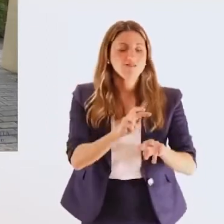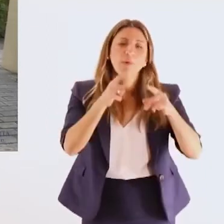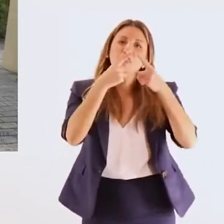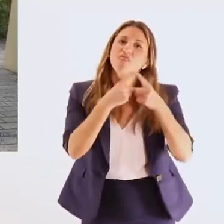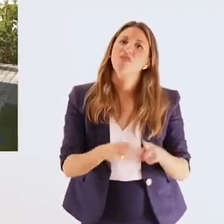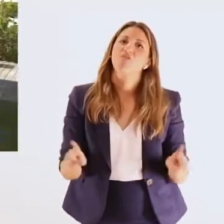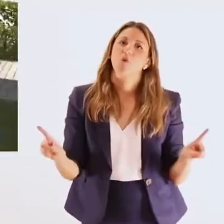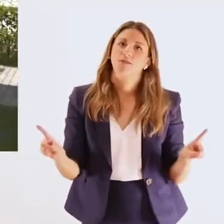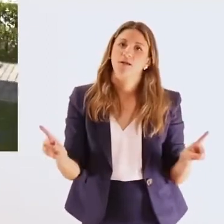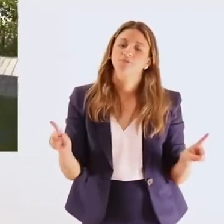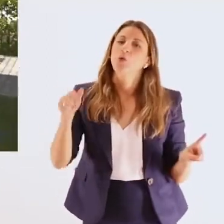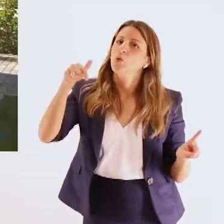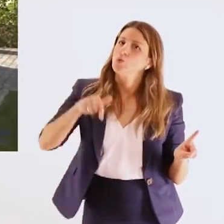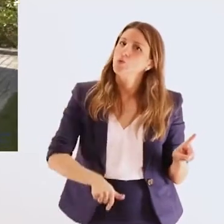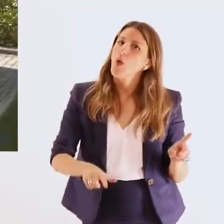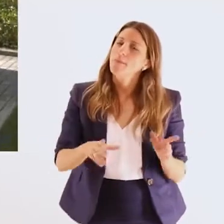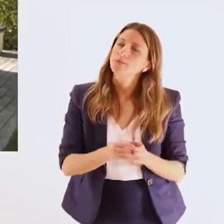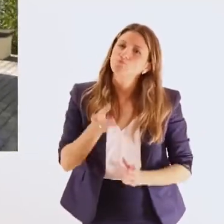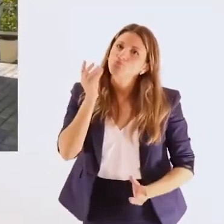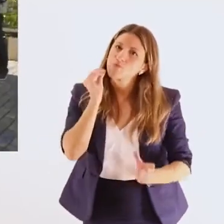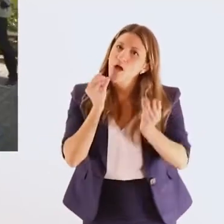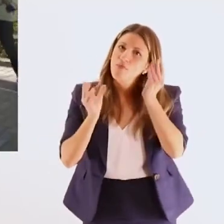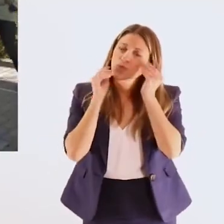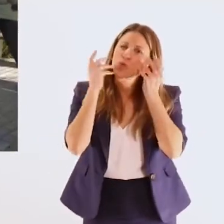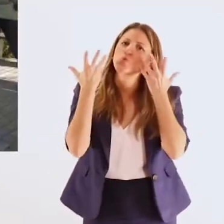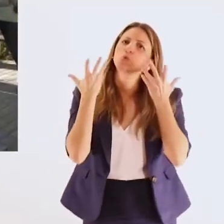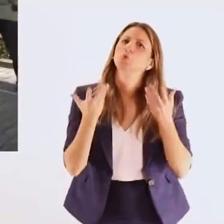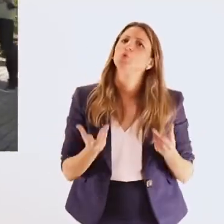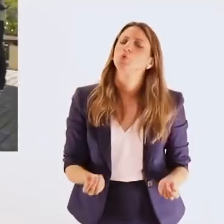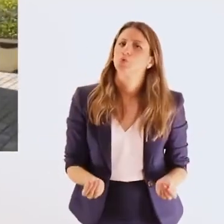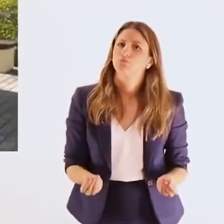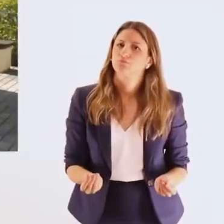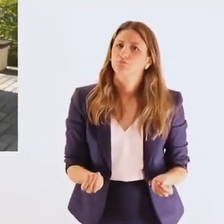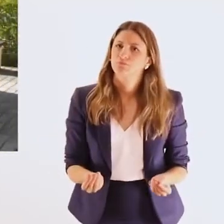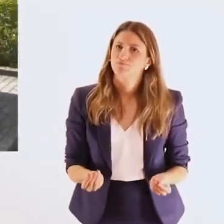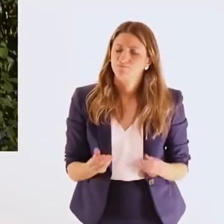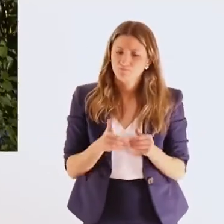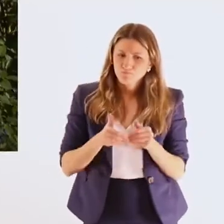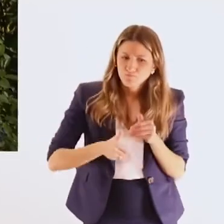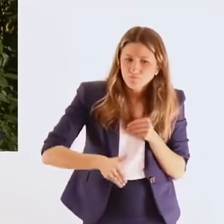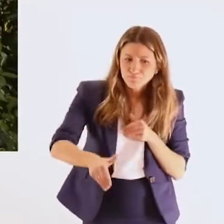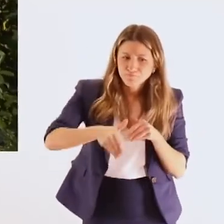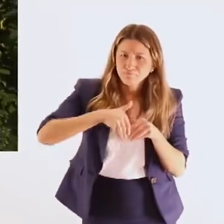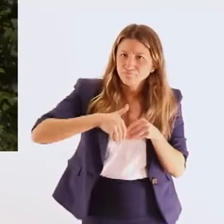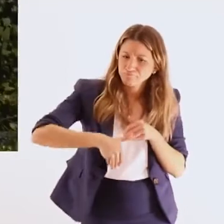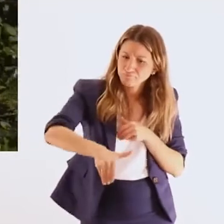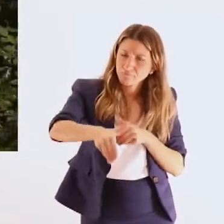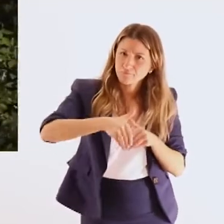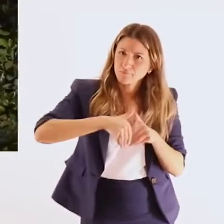Στις επόμενες μέρες από εξαιρετικές